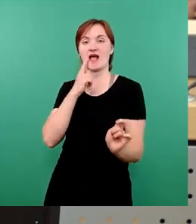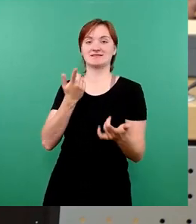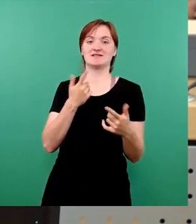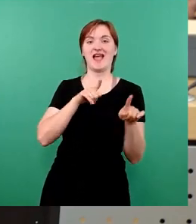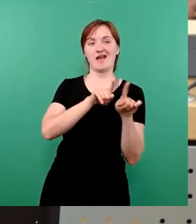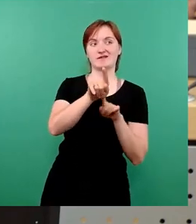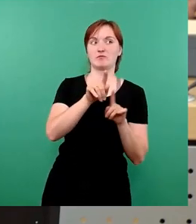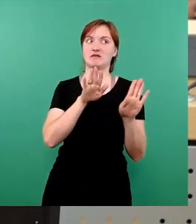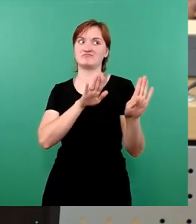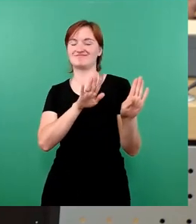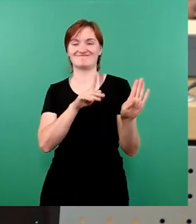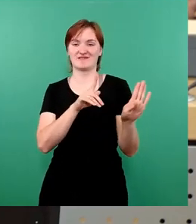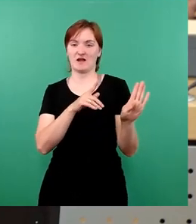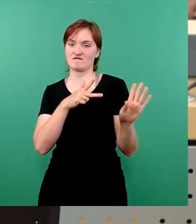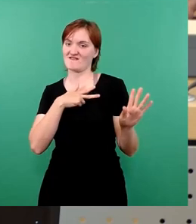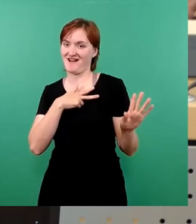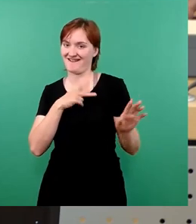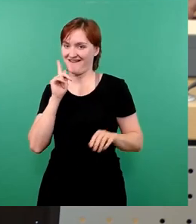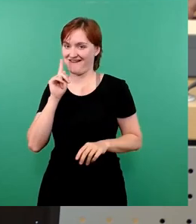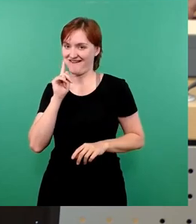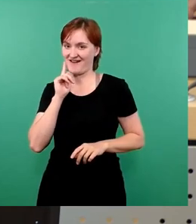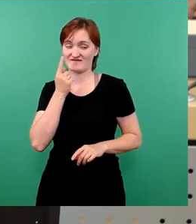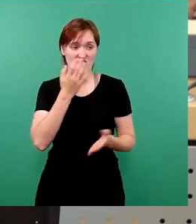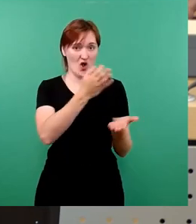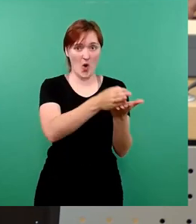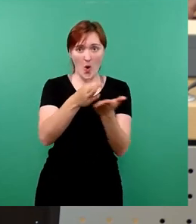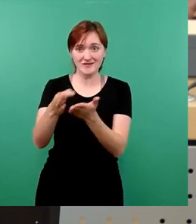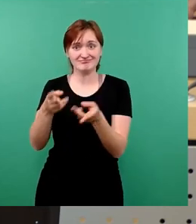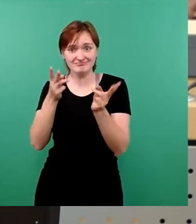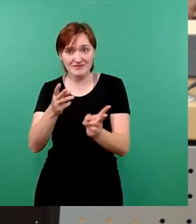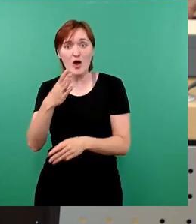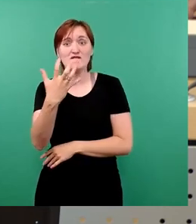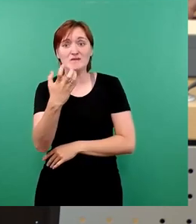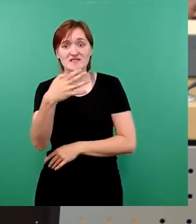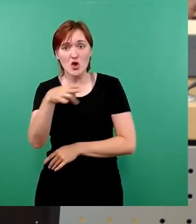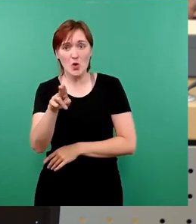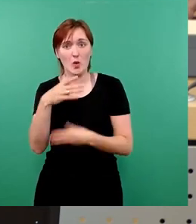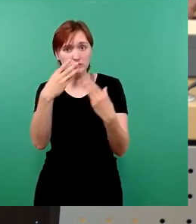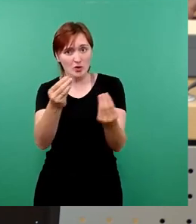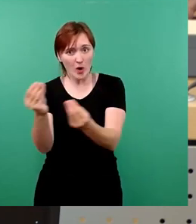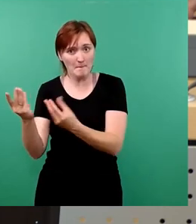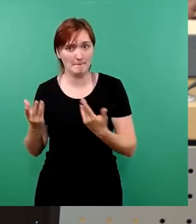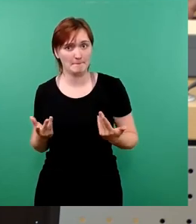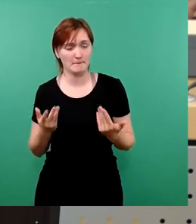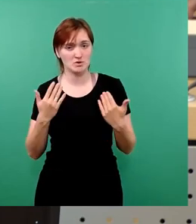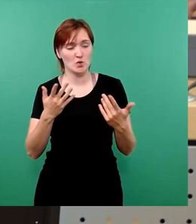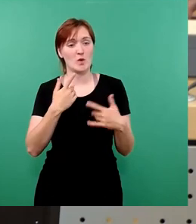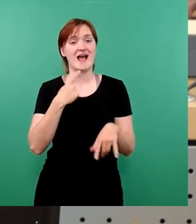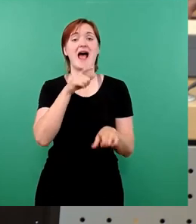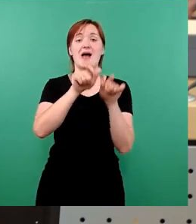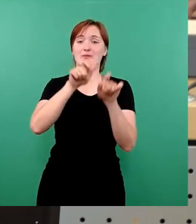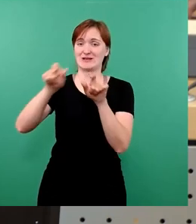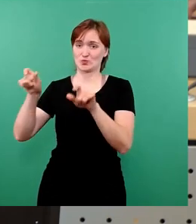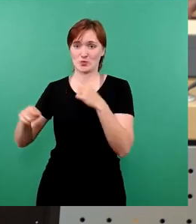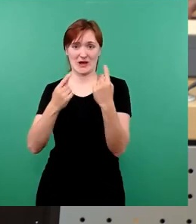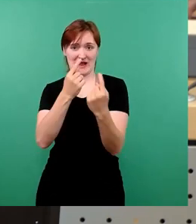nicht ganz ehrlich. Die Ortschaften haben die 50 Euro pro Einwohner. Das sollen